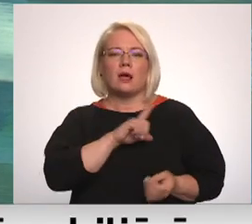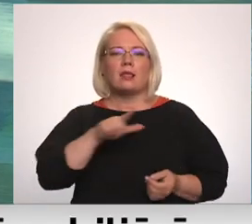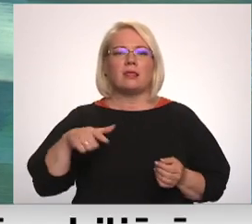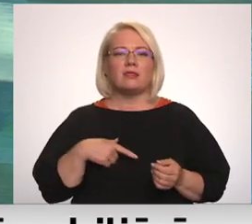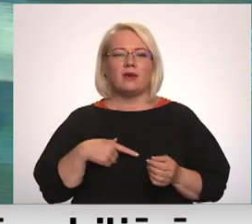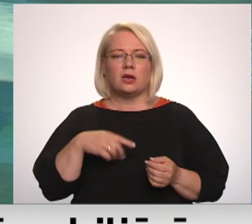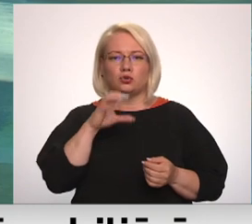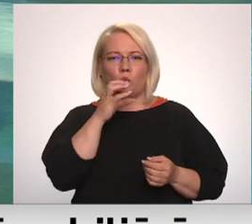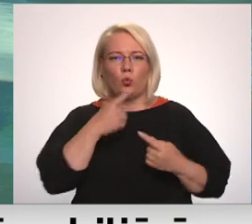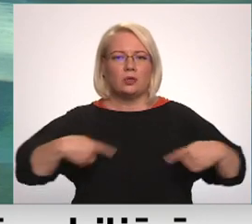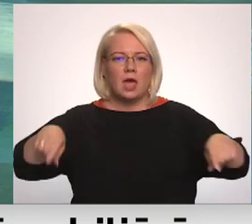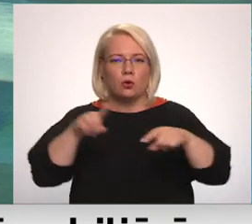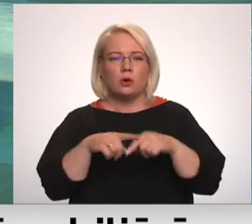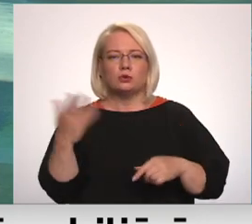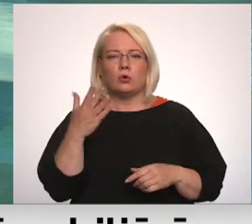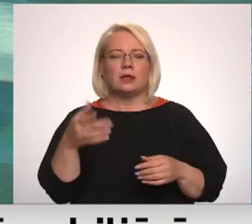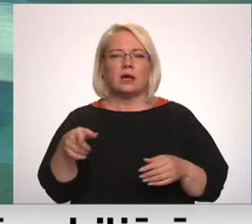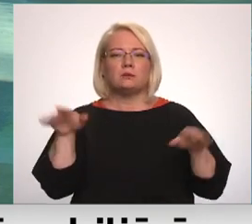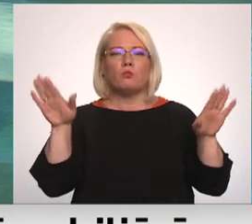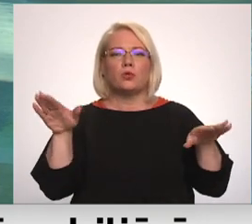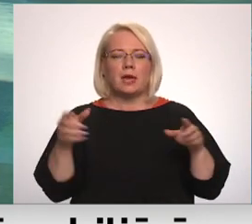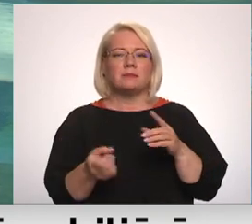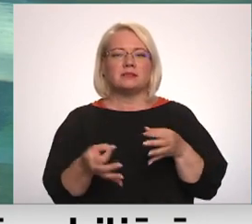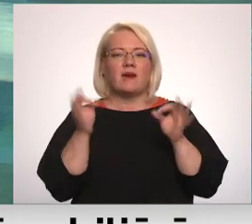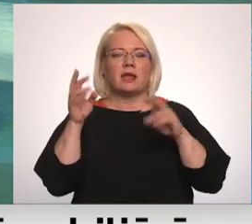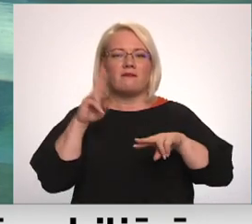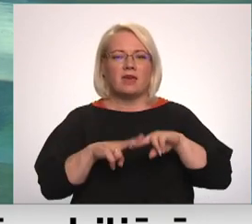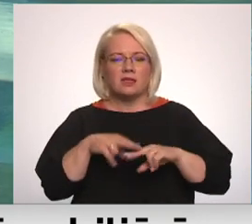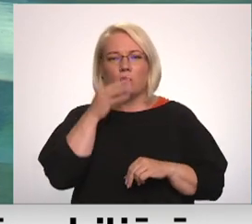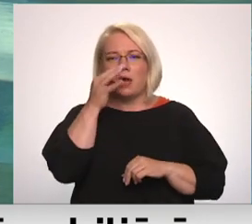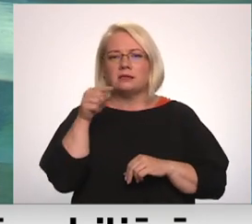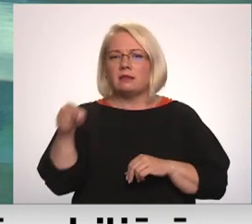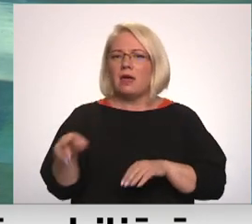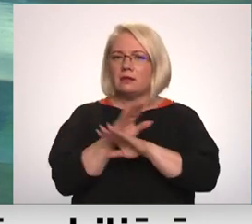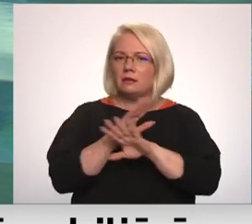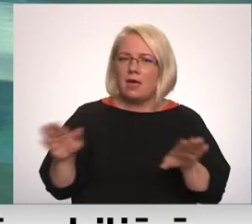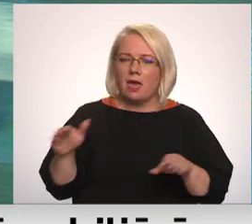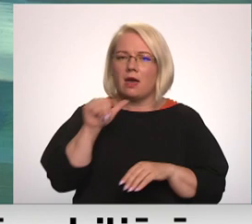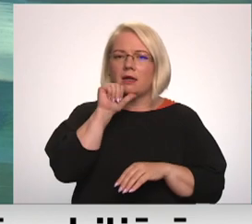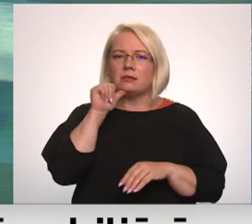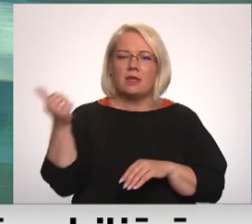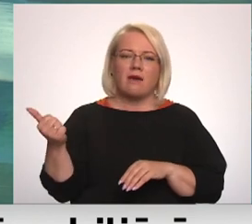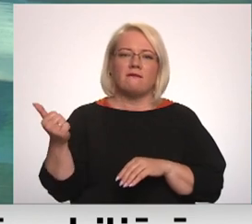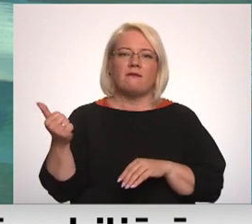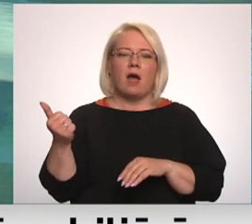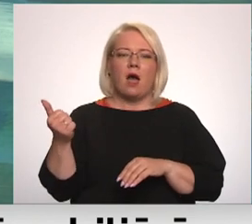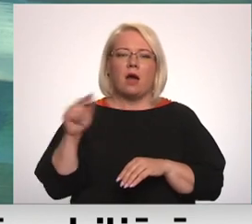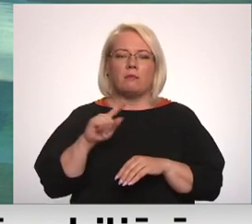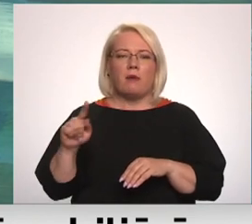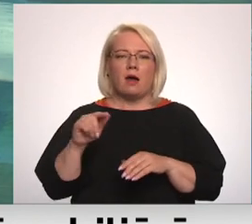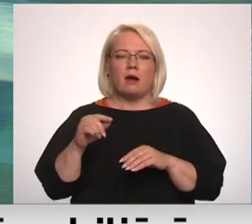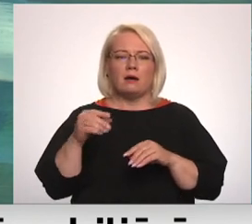nozīmīgās vietas, kur mums ir jāpasaka nešait, teiksim, nevar trāli vilkt pa grūnti